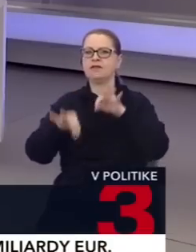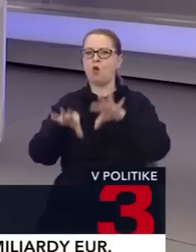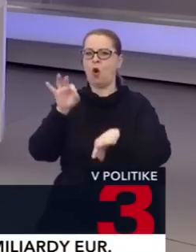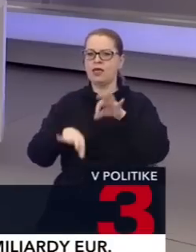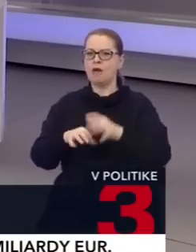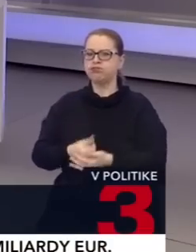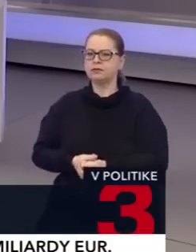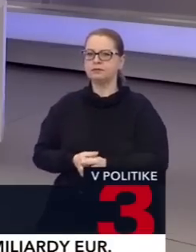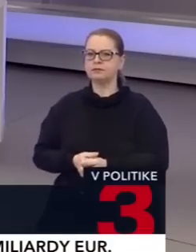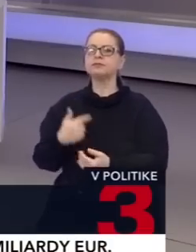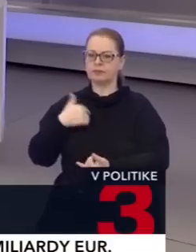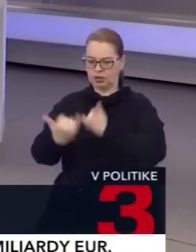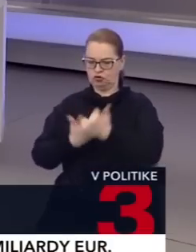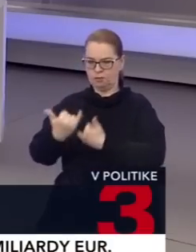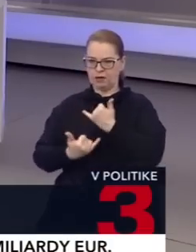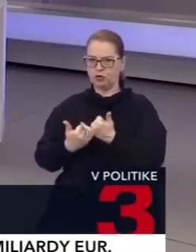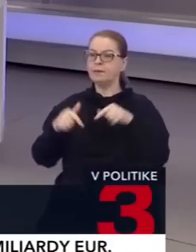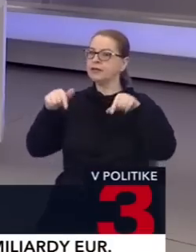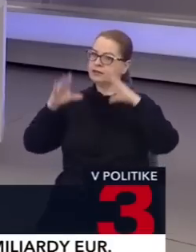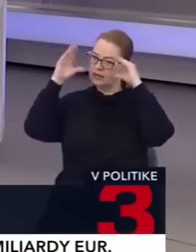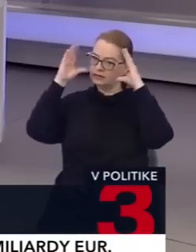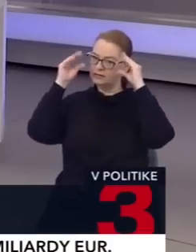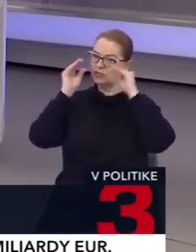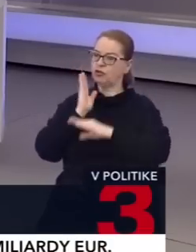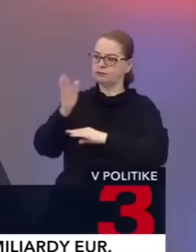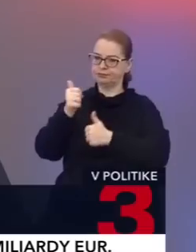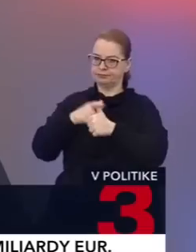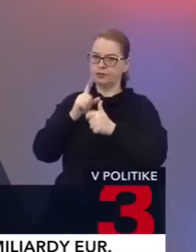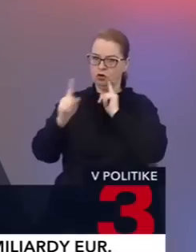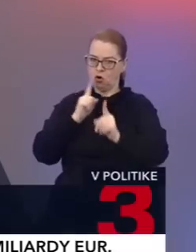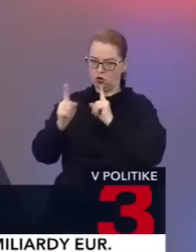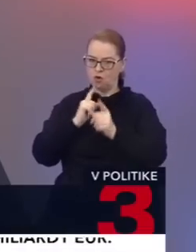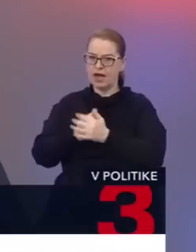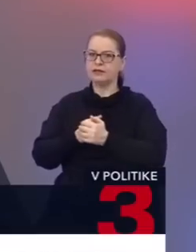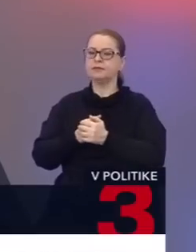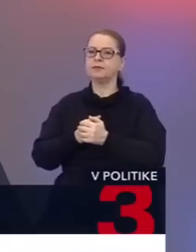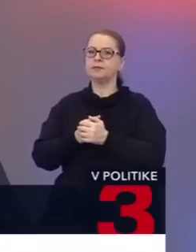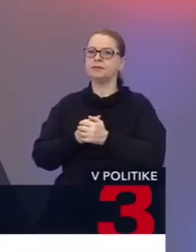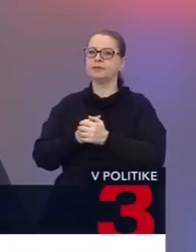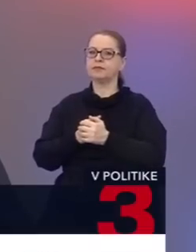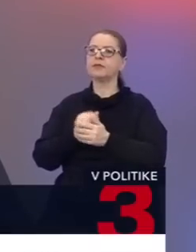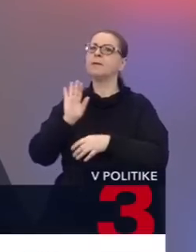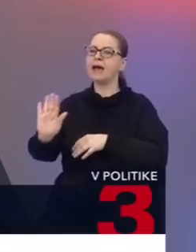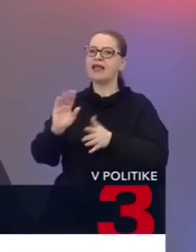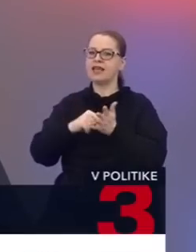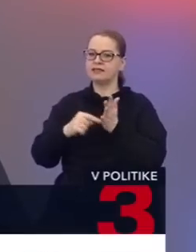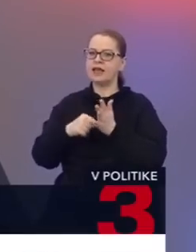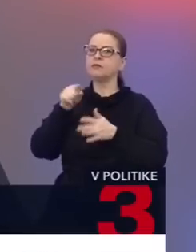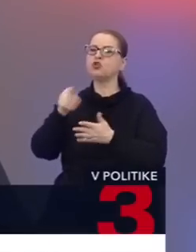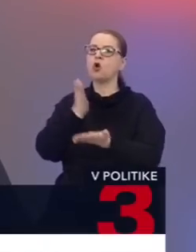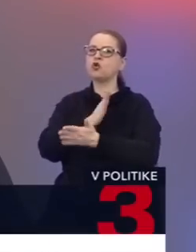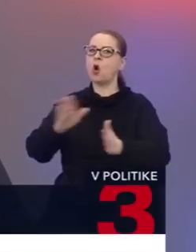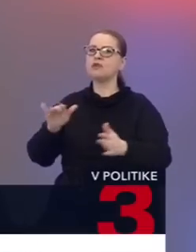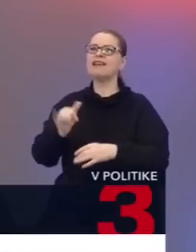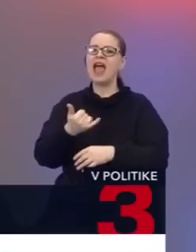Len, aby som to zrekapituloval, idete dnes večer rokovať. Máte termín do konca januára,